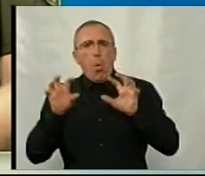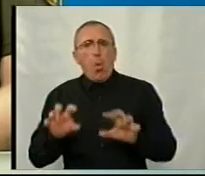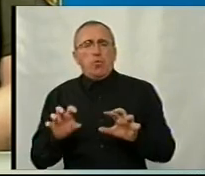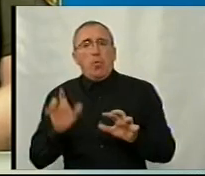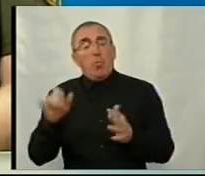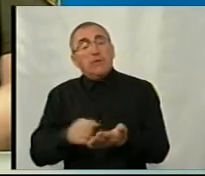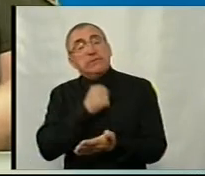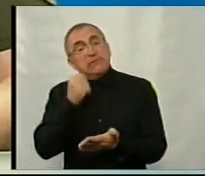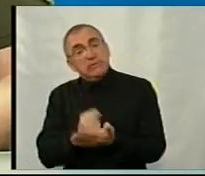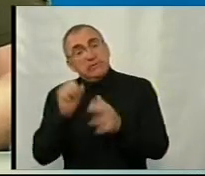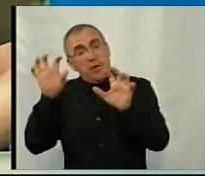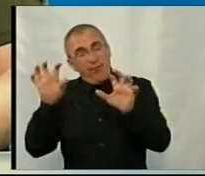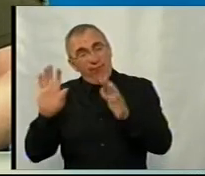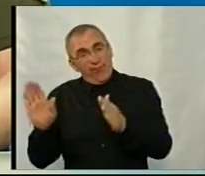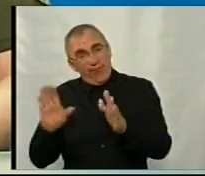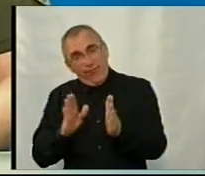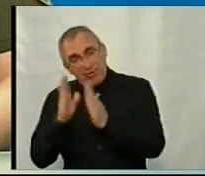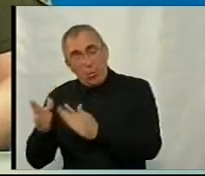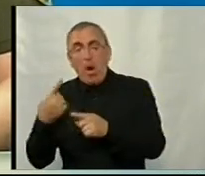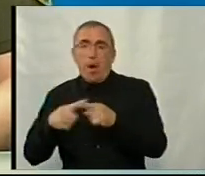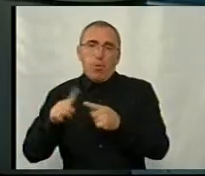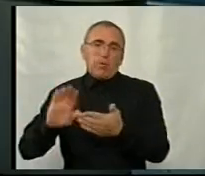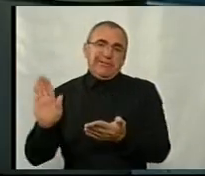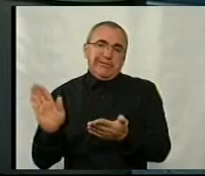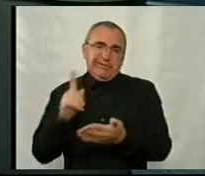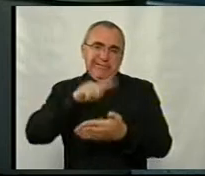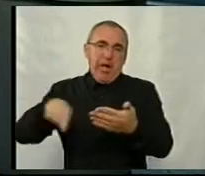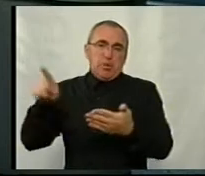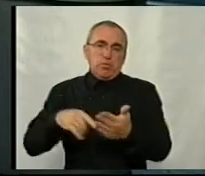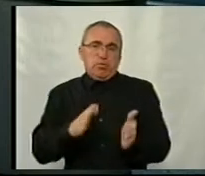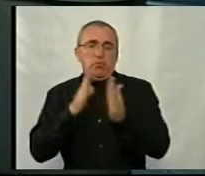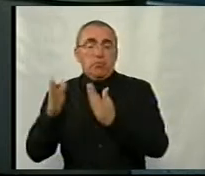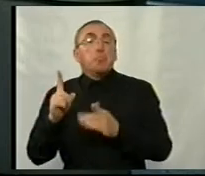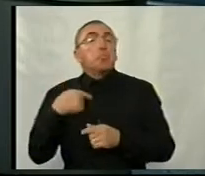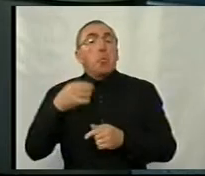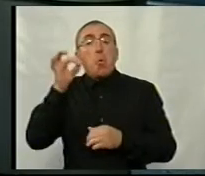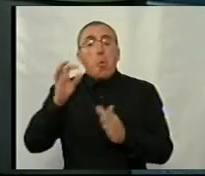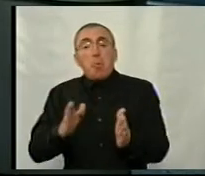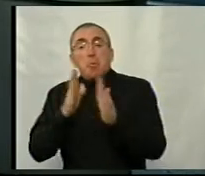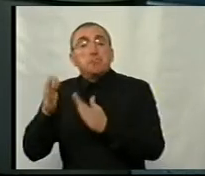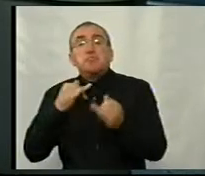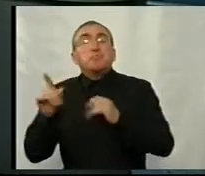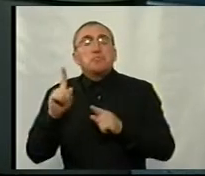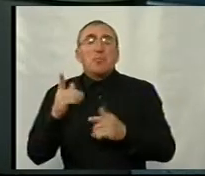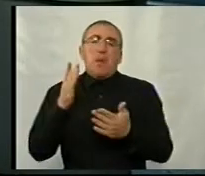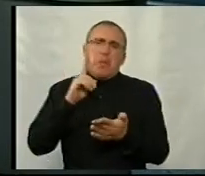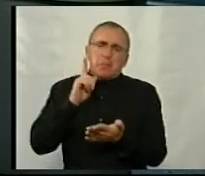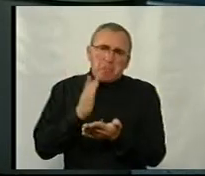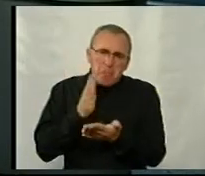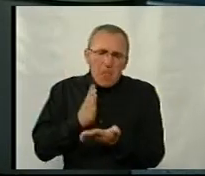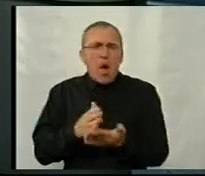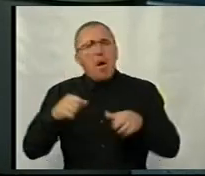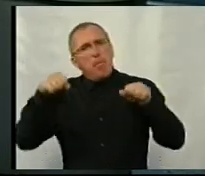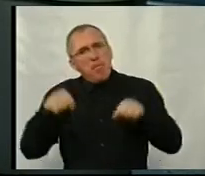затвердити відсрочку або скасувати її. Чому про відсрочку заговорив? Тому що весь час ми говоримо, от маєте право